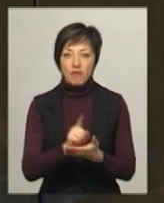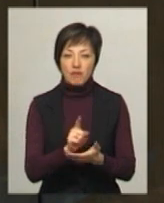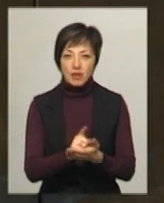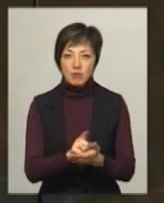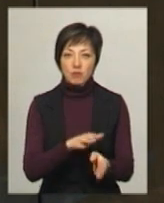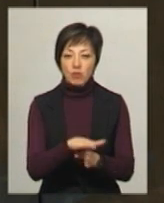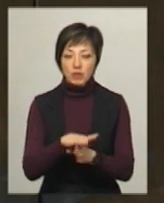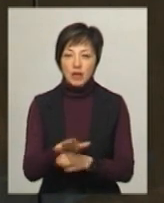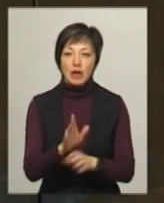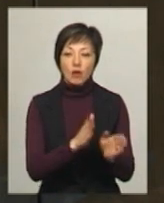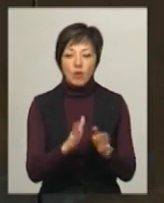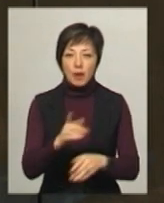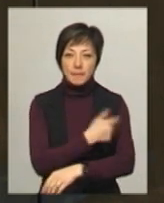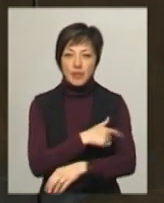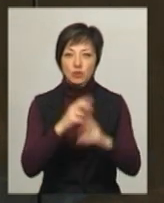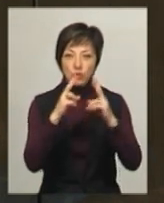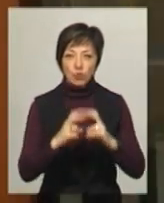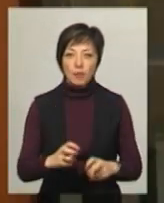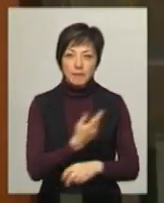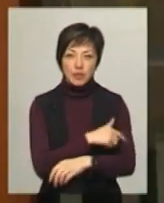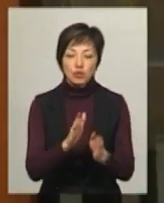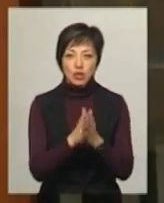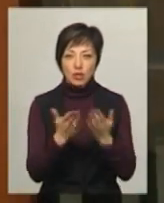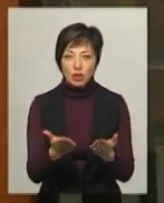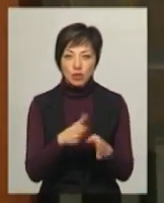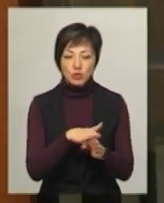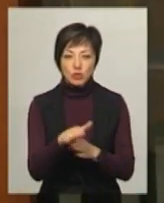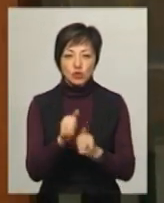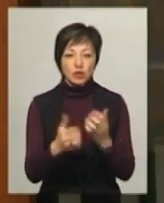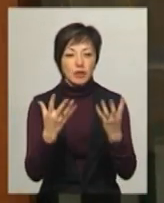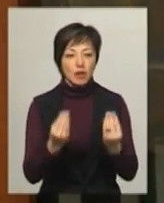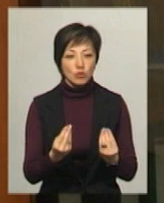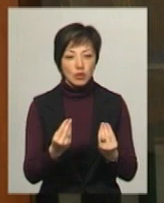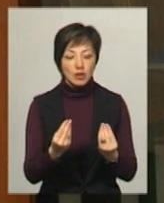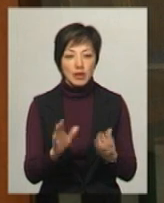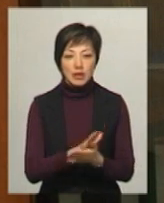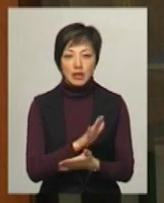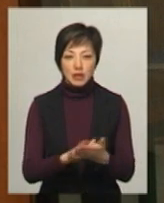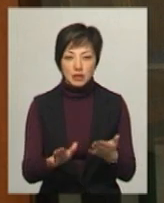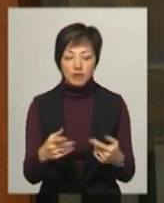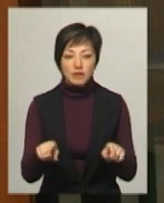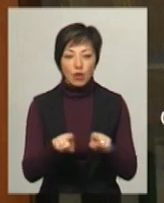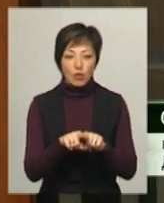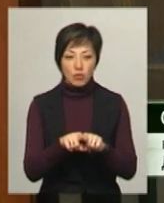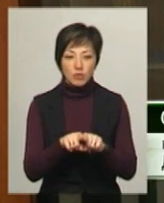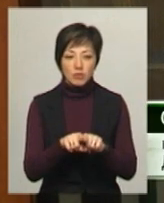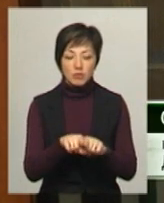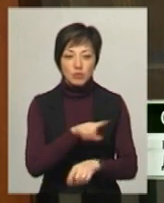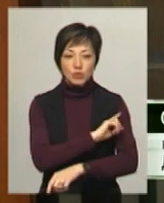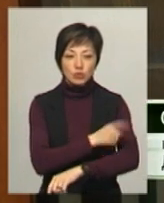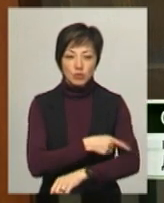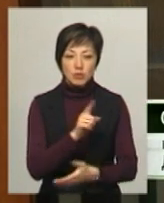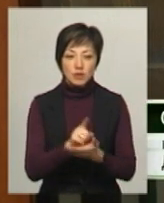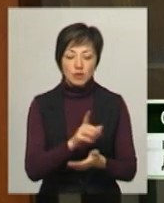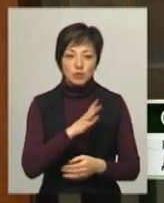проходити регулярний медичний огляд та мати медичну книгу. Дотримується щоденної гігієни. На такій потужності